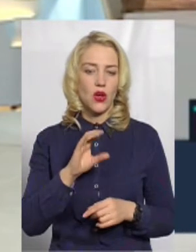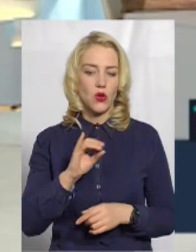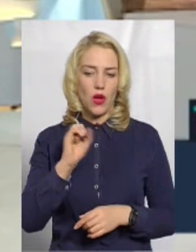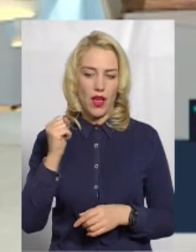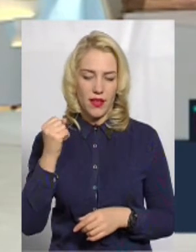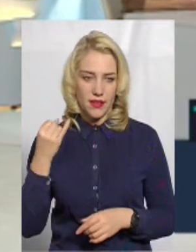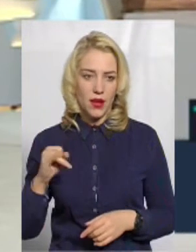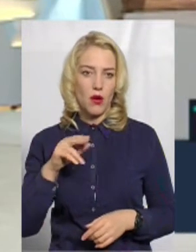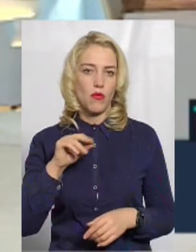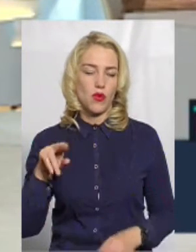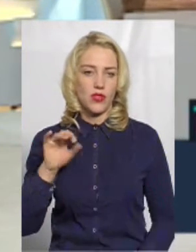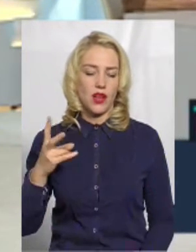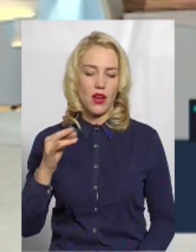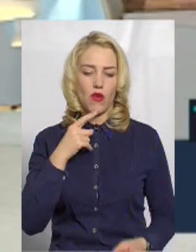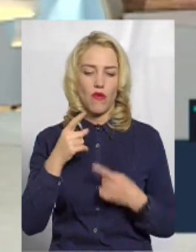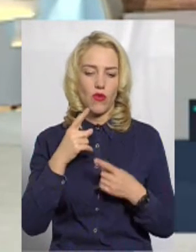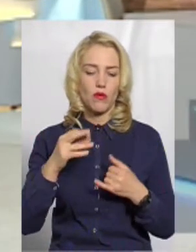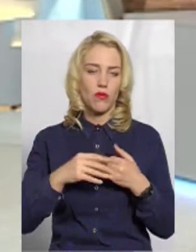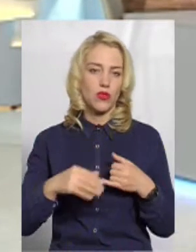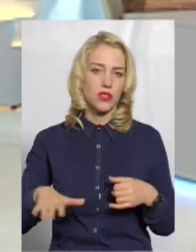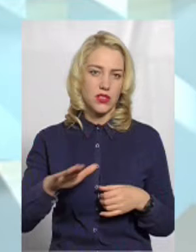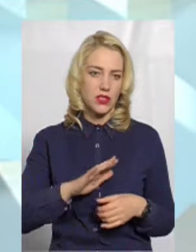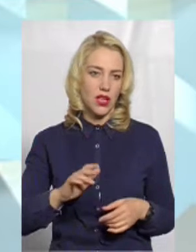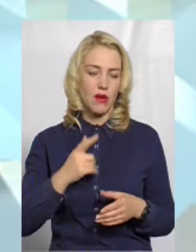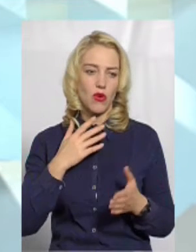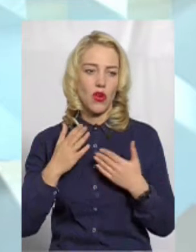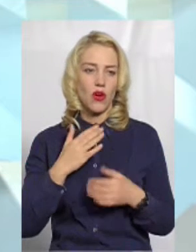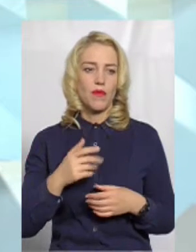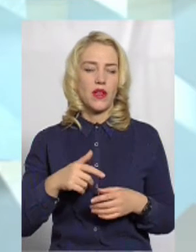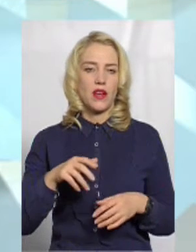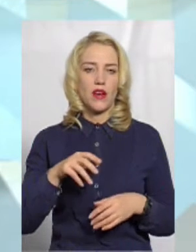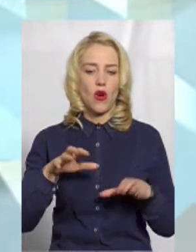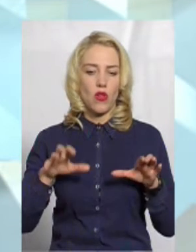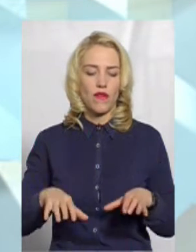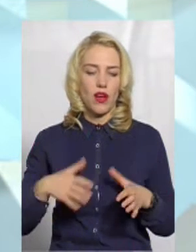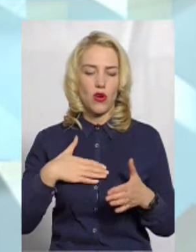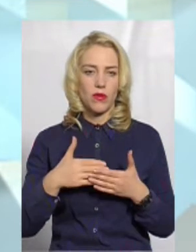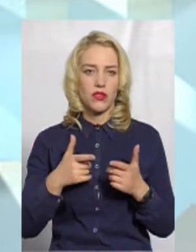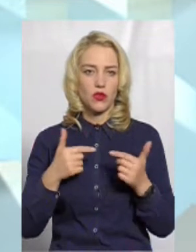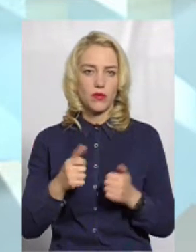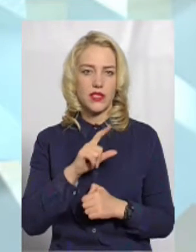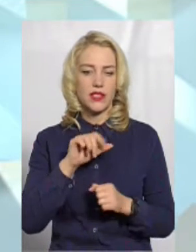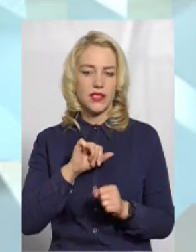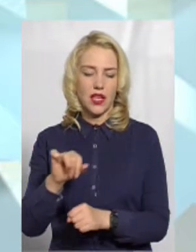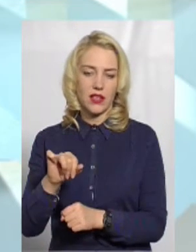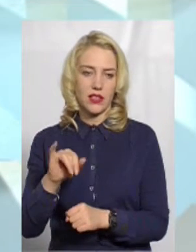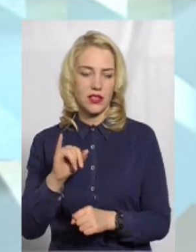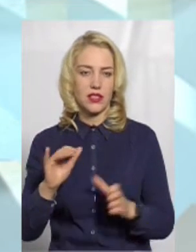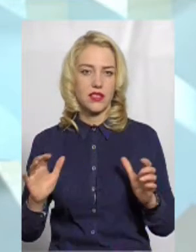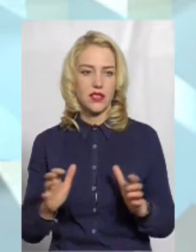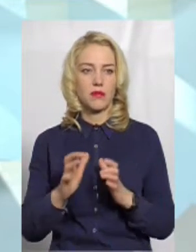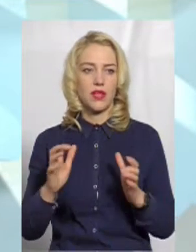«Іринок землі», а спілкуємося із Кузьмоєм Матвіюком, головою громадської організації «Захист і